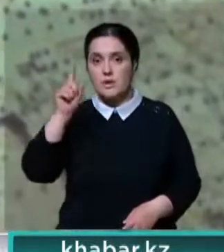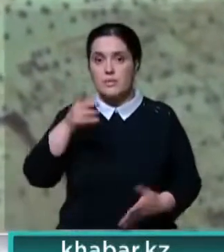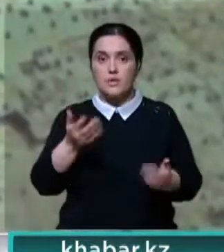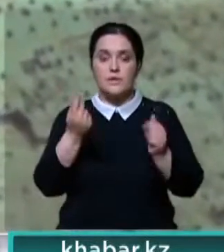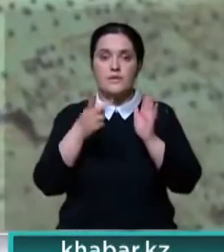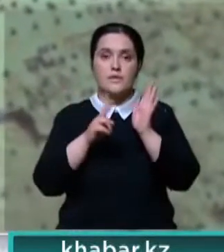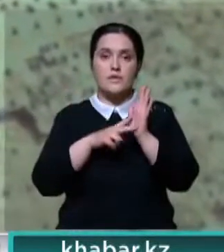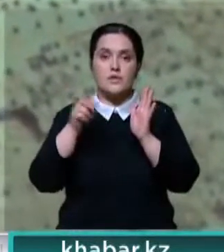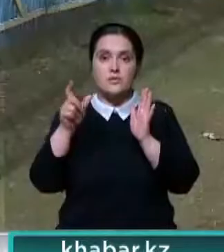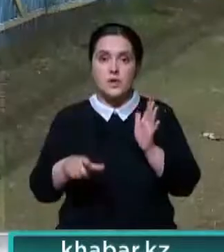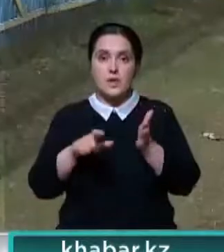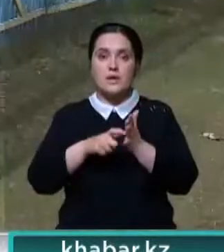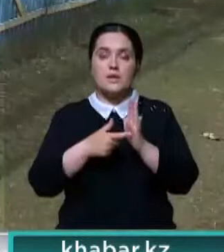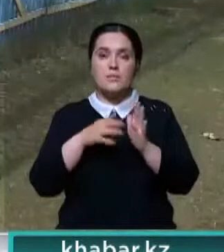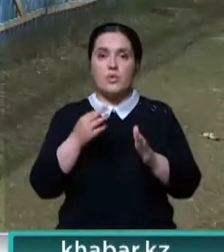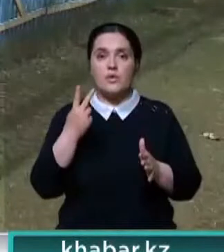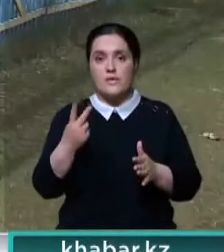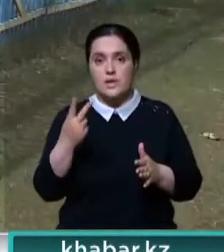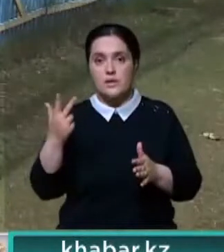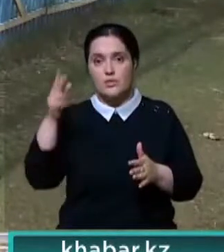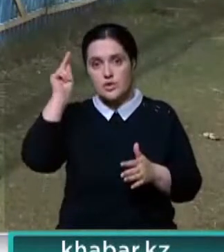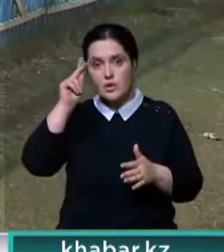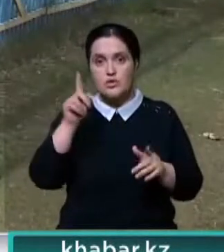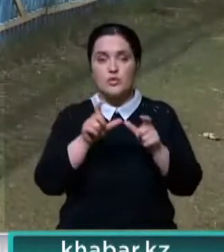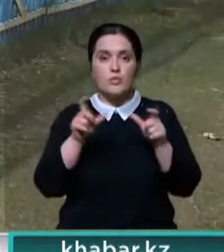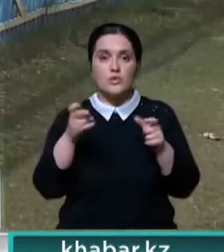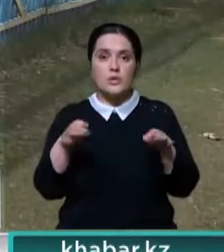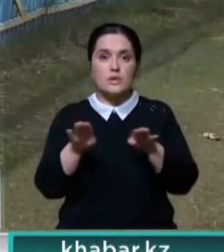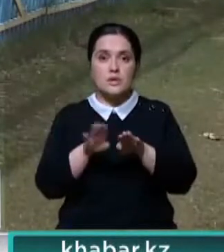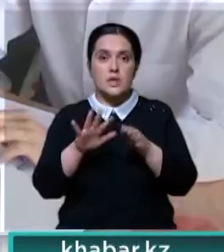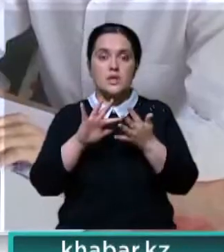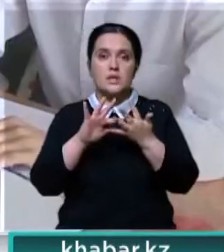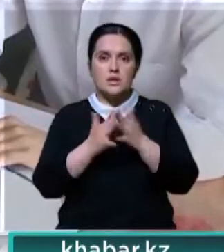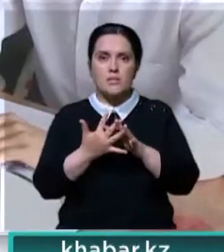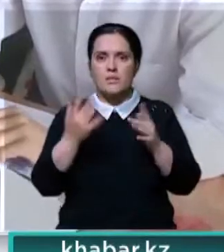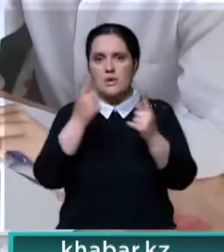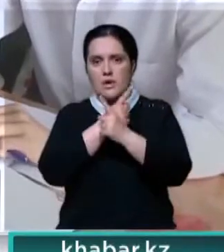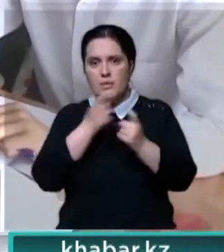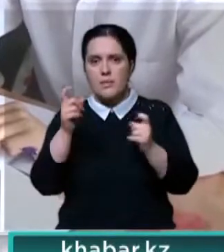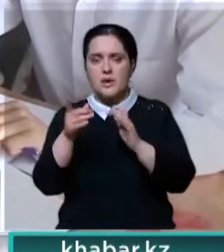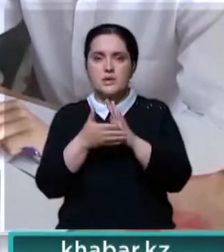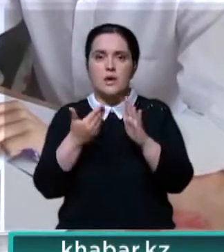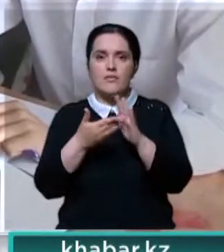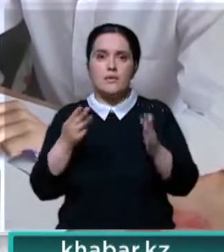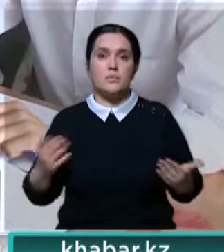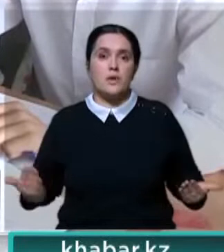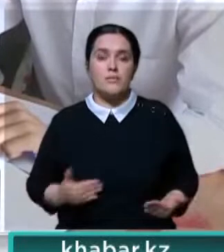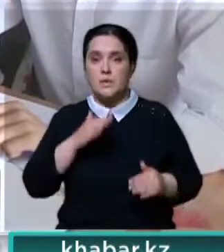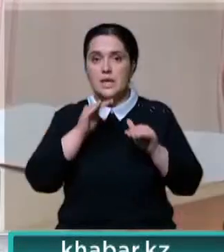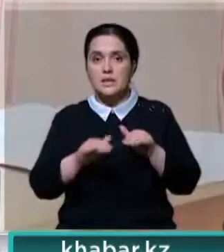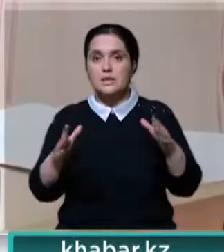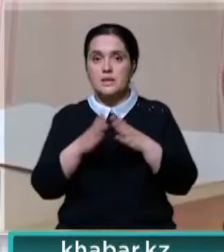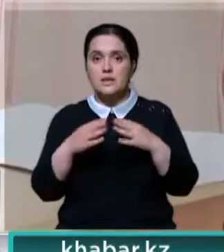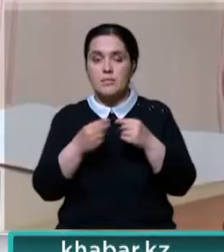Знания там получают всего 27 человек, в классах по 2-3 ученика. Чтобы школу не закрыли сельчане, бросили клич, они зовут для проживания